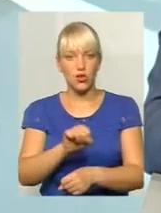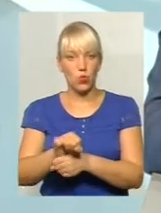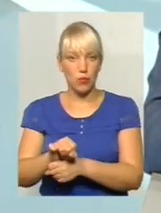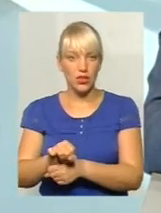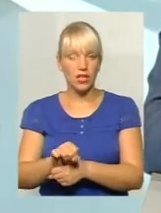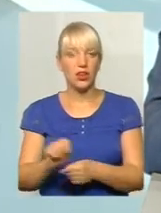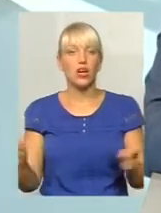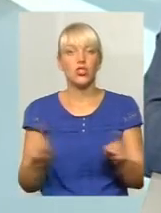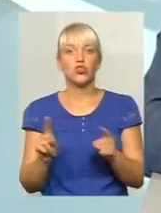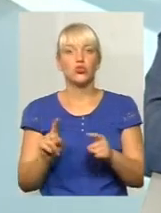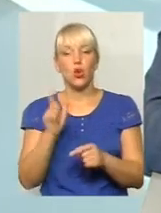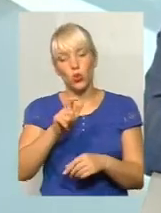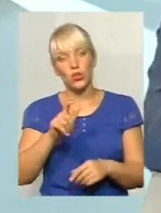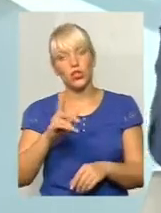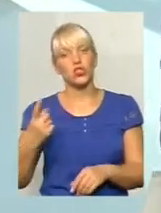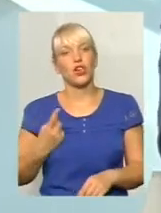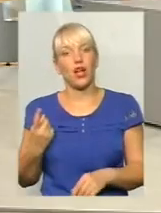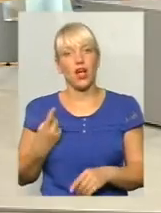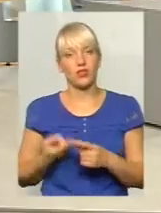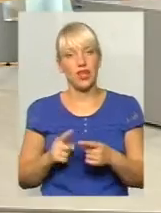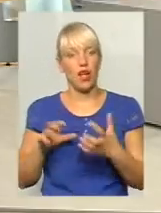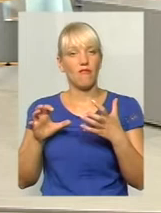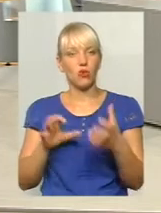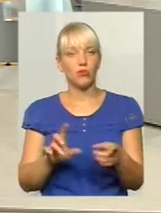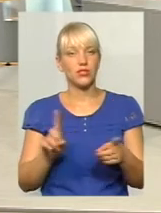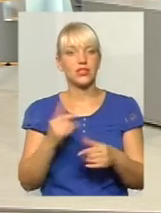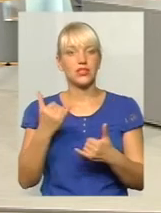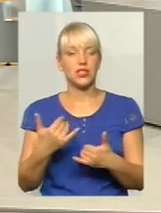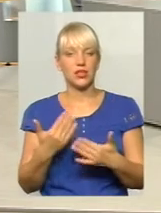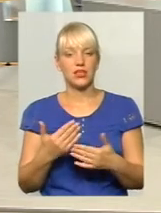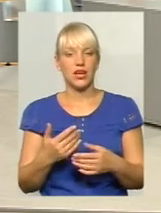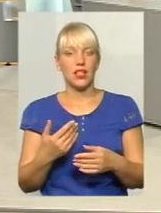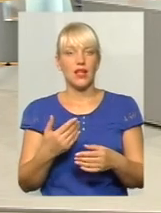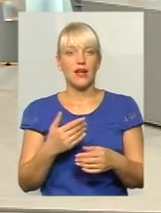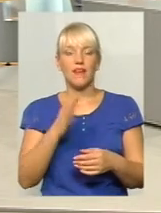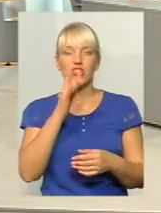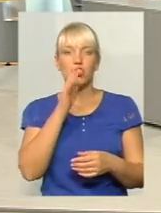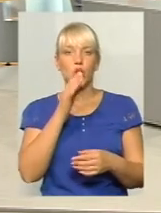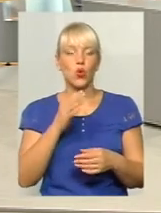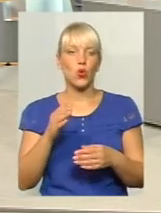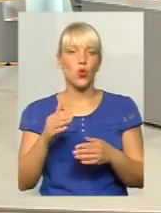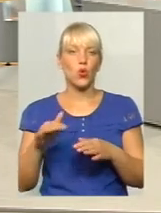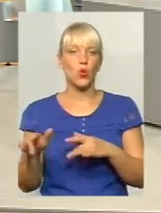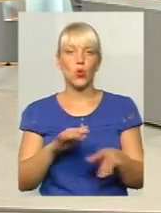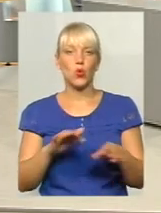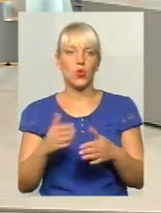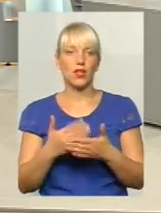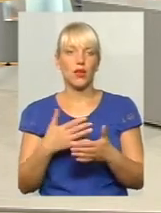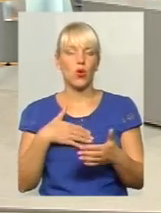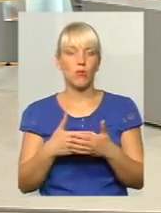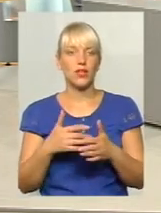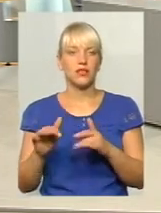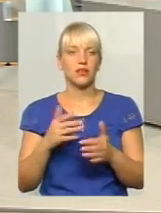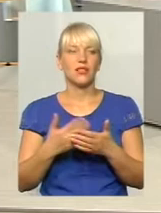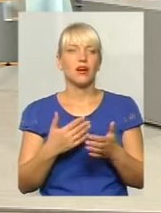щоб... Ну, вони дочекаються цього автобуса, який зараз, я не знаю, інтервал руху, там, на громадських обговорнях, беремо там маршрутку